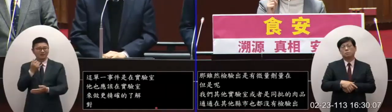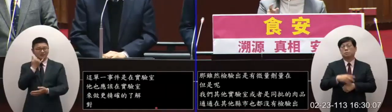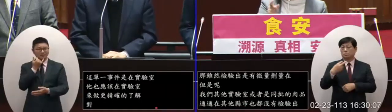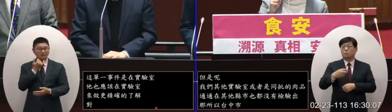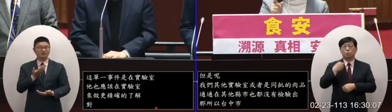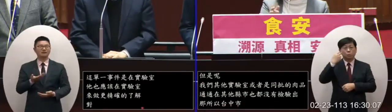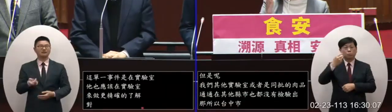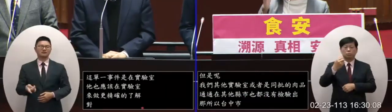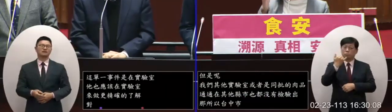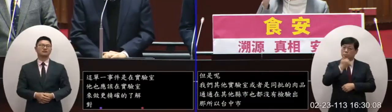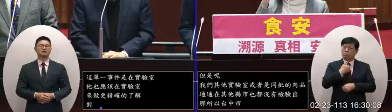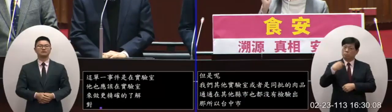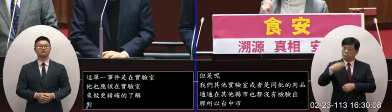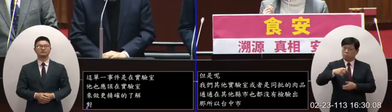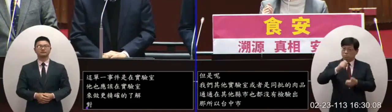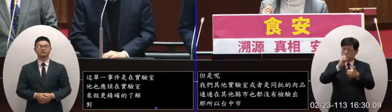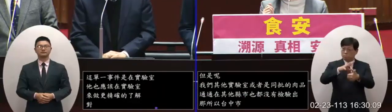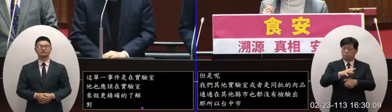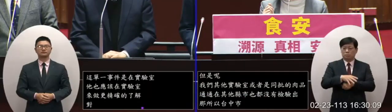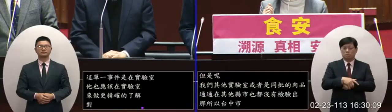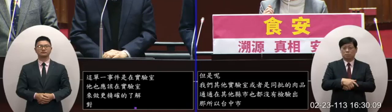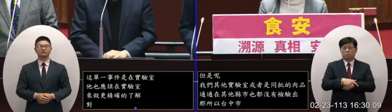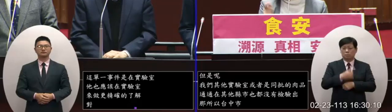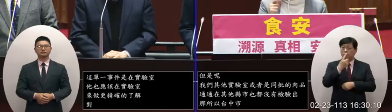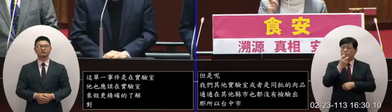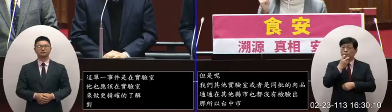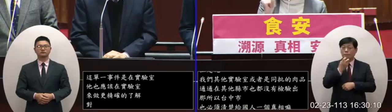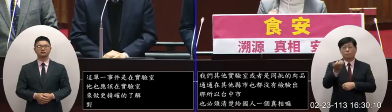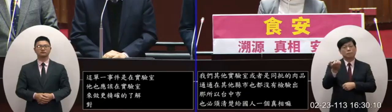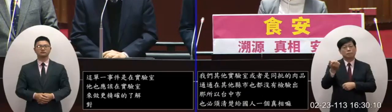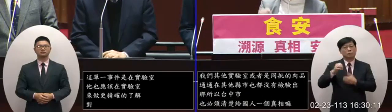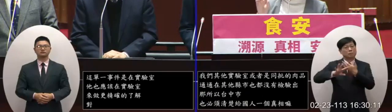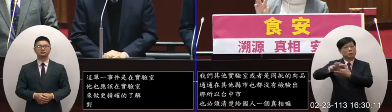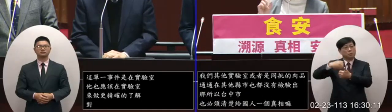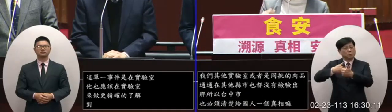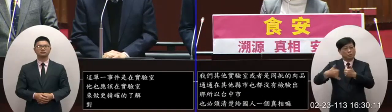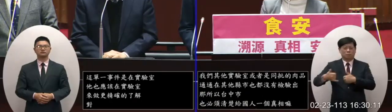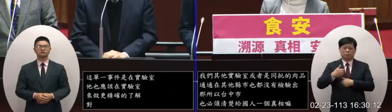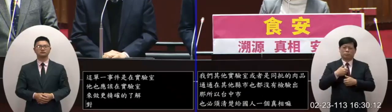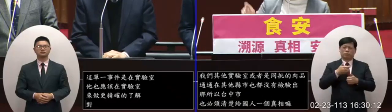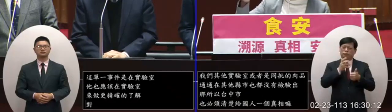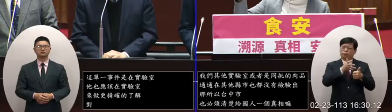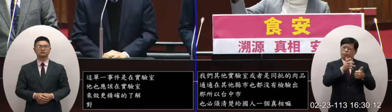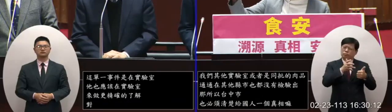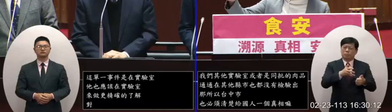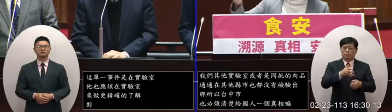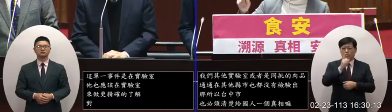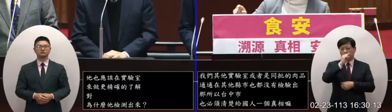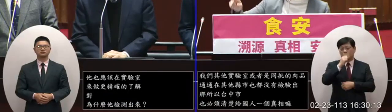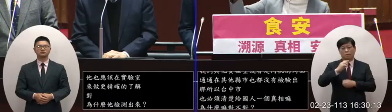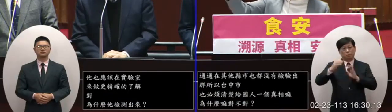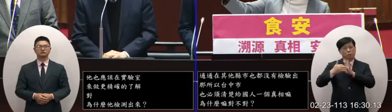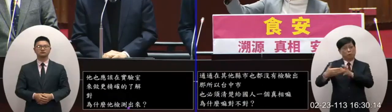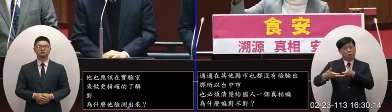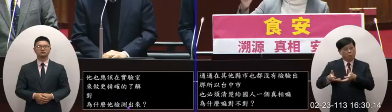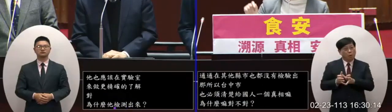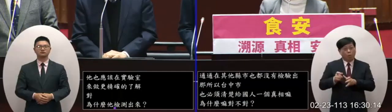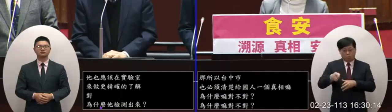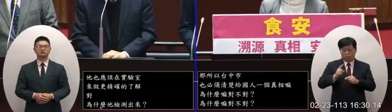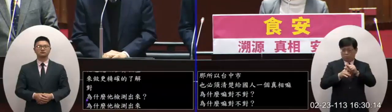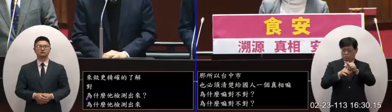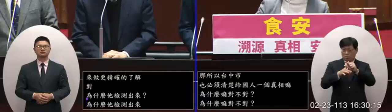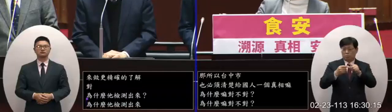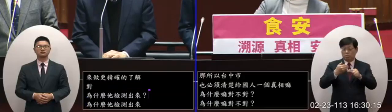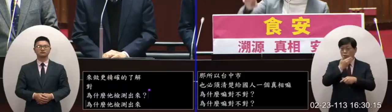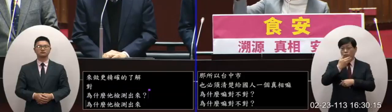而且我覺得可能我要再提醒我們中央剛剛有其他委員一直在指稱而國防部在那個台